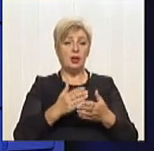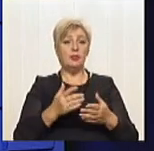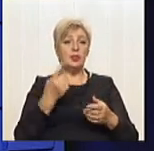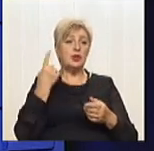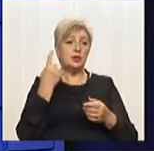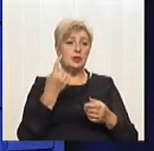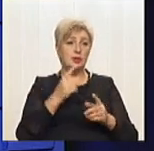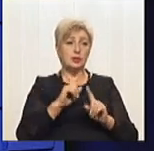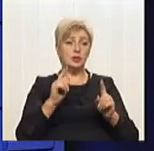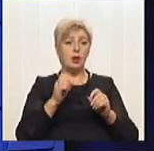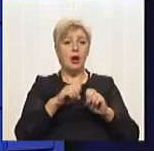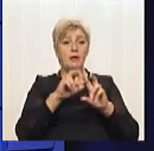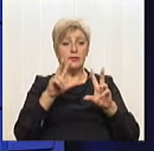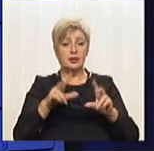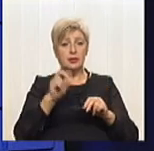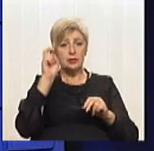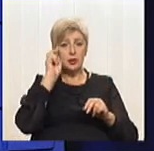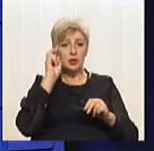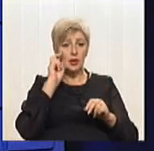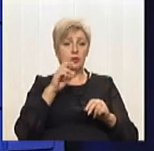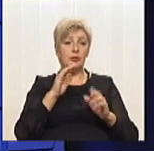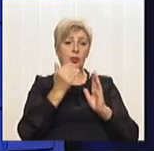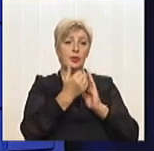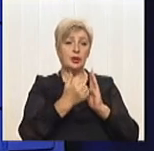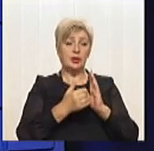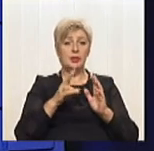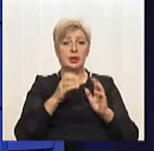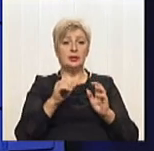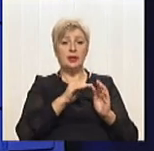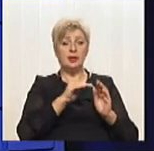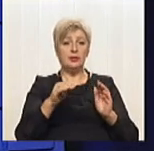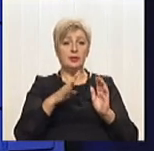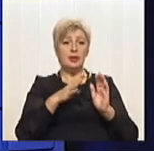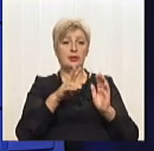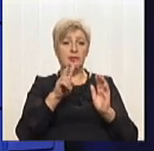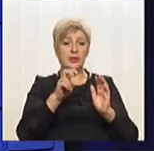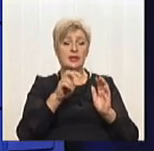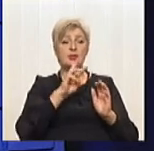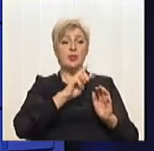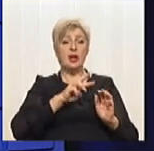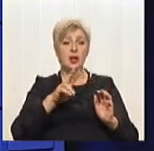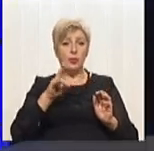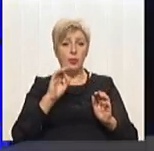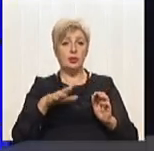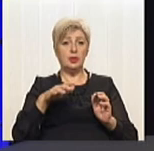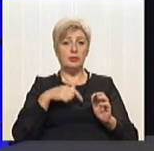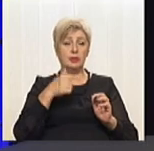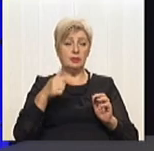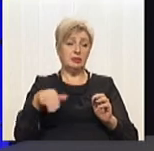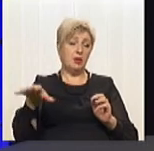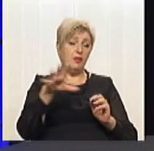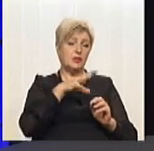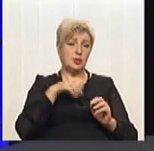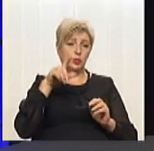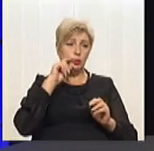що ми маємо фінансування державної програми «Петна вода» на рівні 200 мільйонів гривень, що просто… Це на всю Україну. На всю Україну.